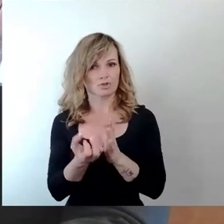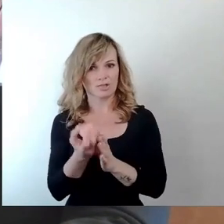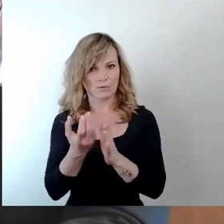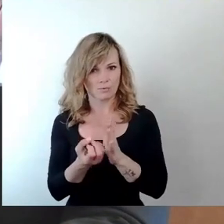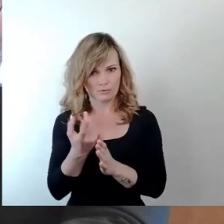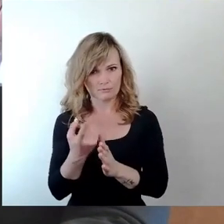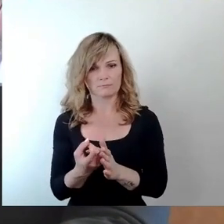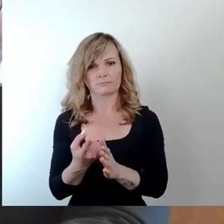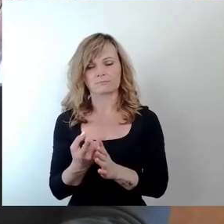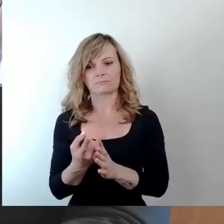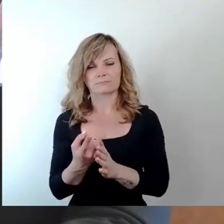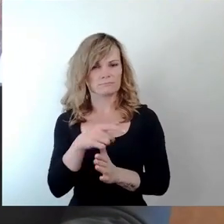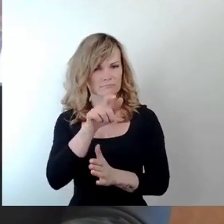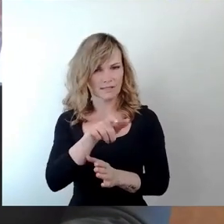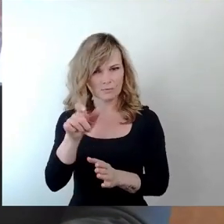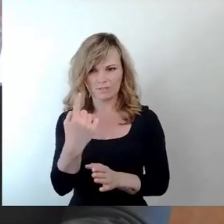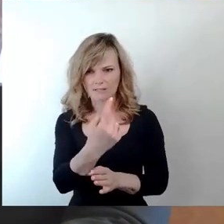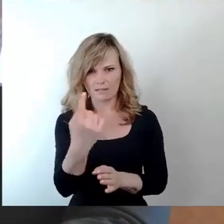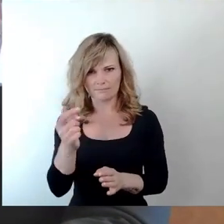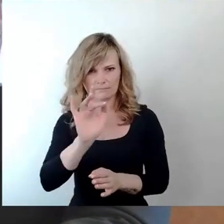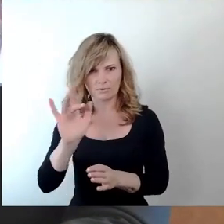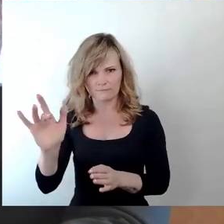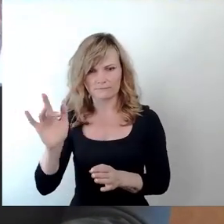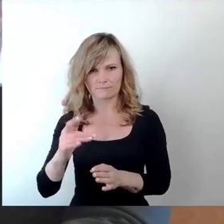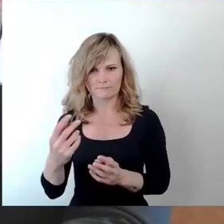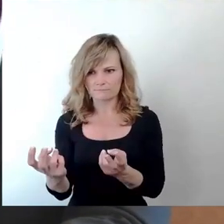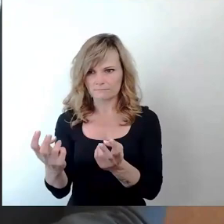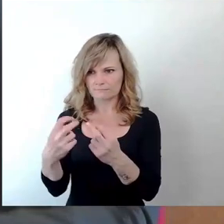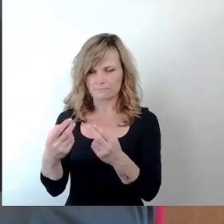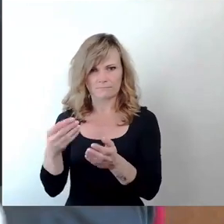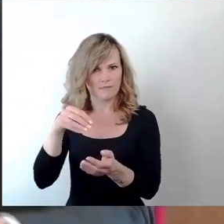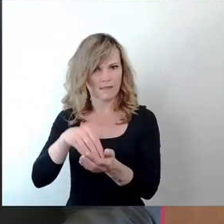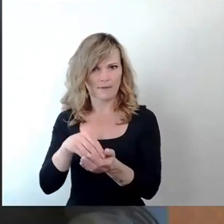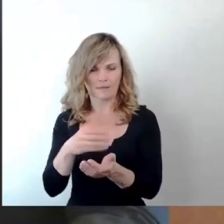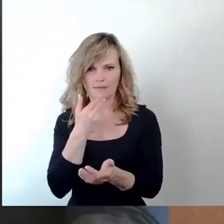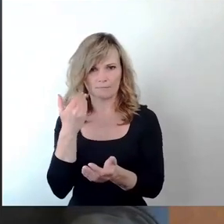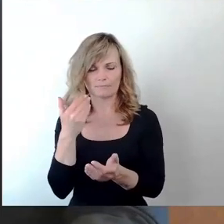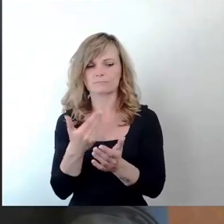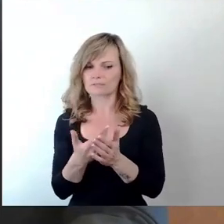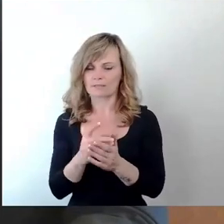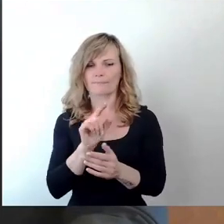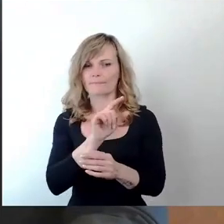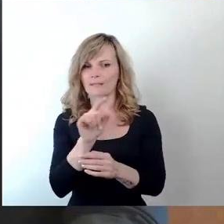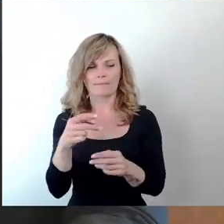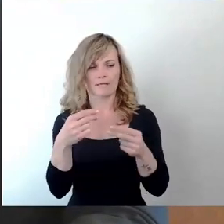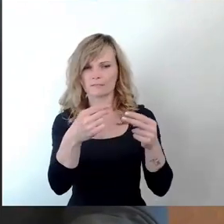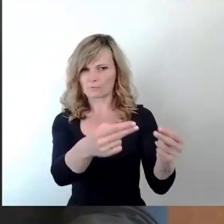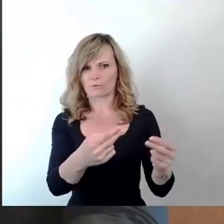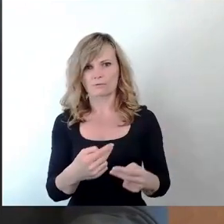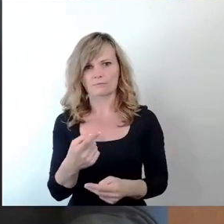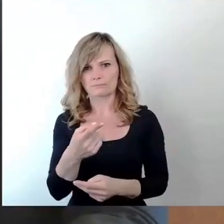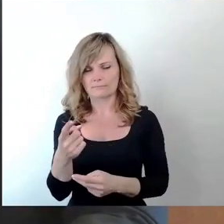den Betroffenen überhaupt nicht gesprochen wurde, Wir möchten das Thema zurücküberweisen und dort eine Anhörung der Dresdner